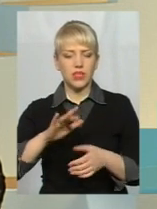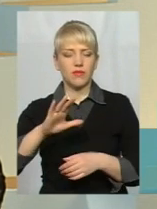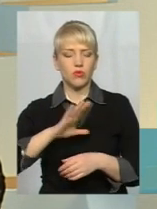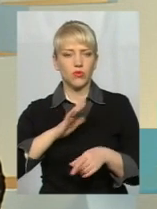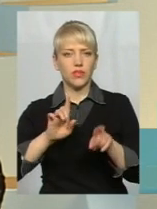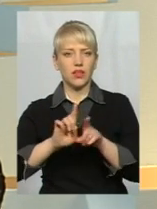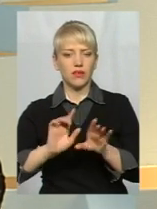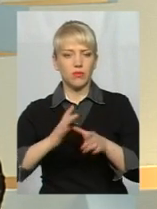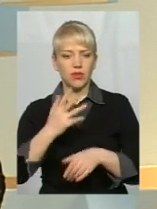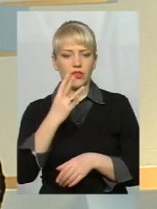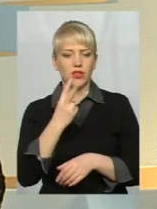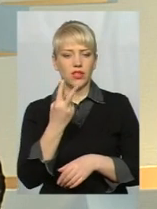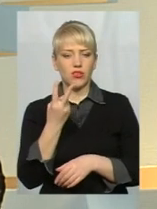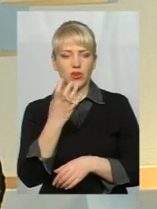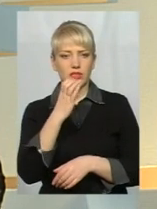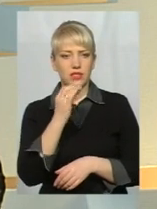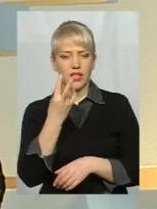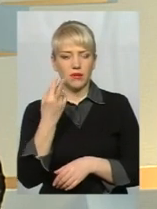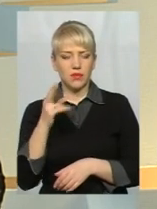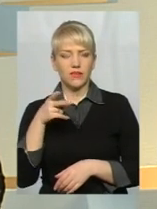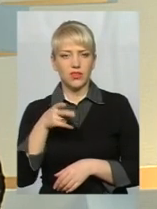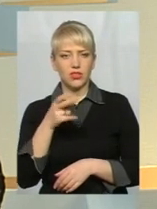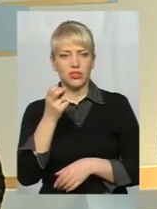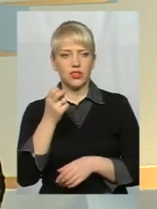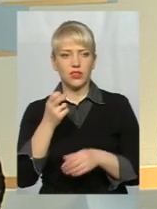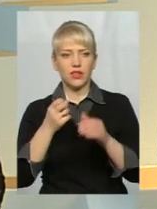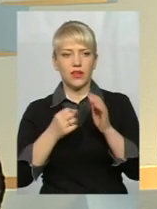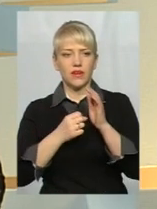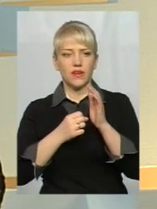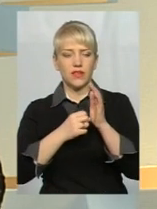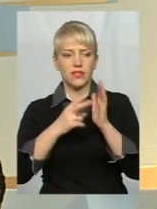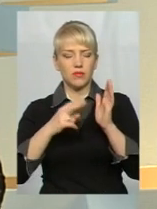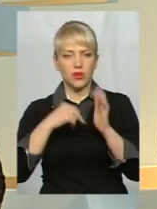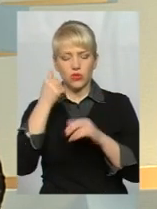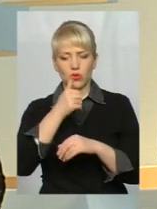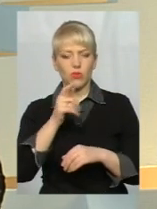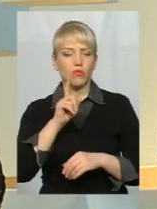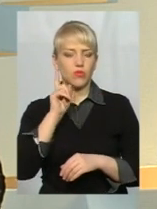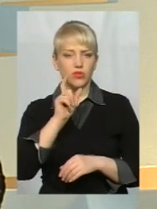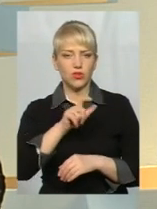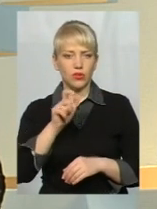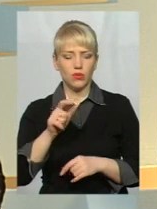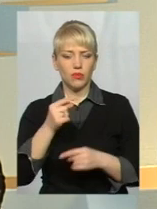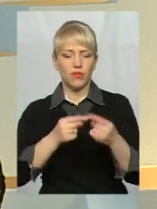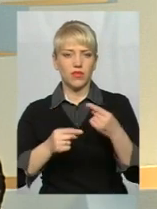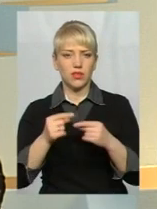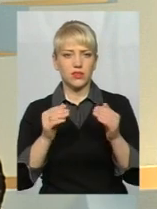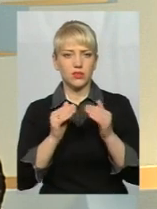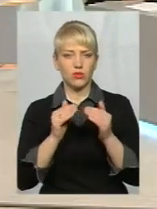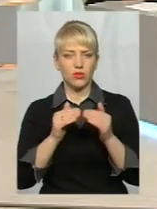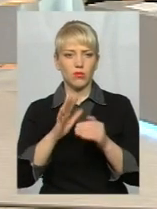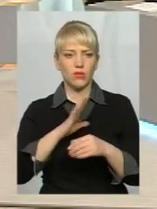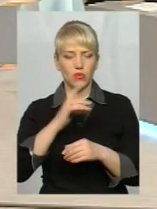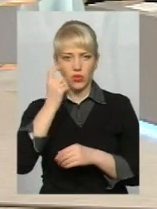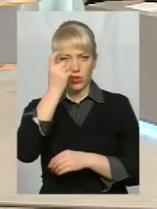року. Близько 4-ї години ранку молодики поверталися додому. Перебували в